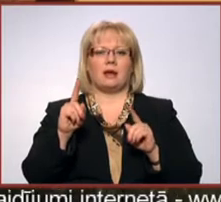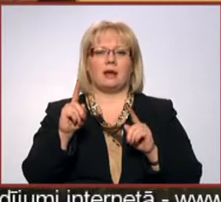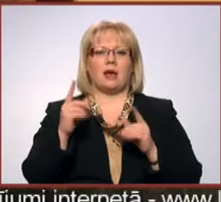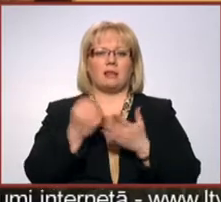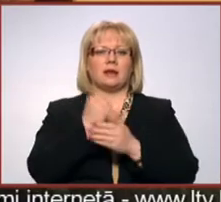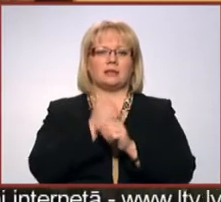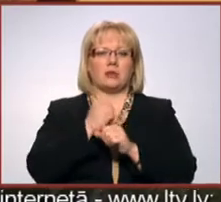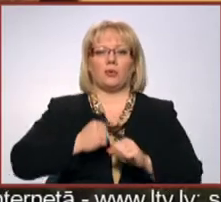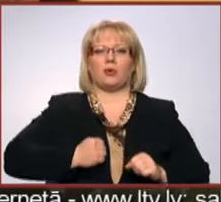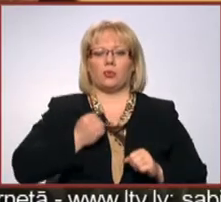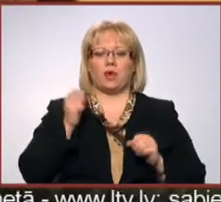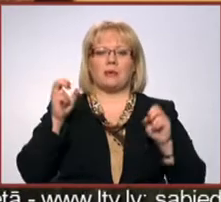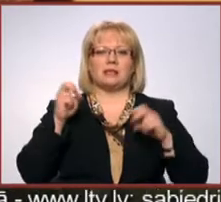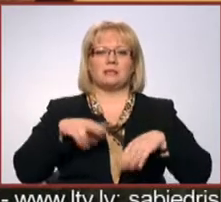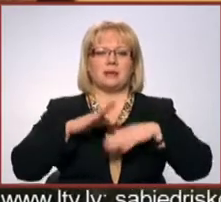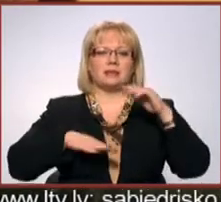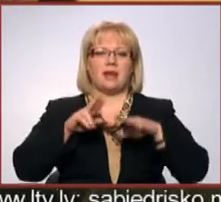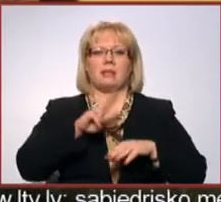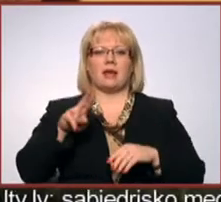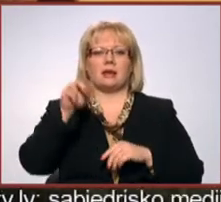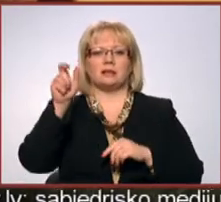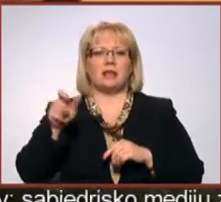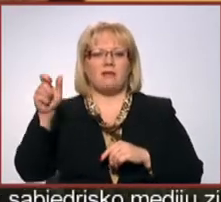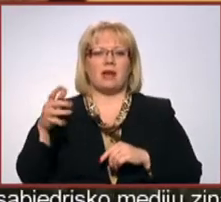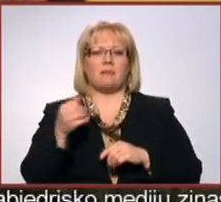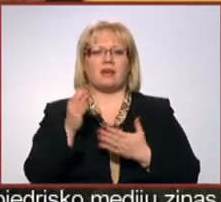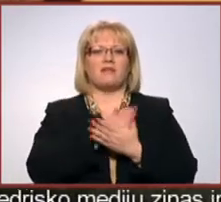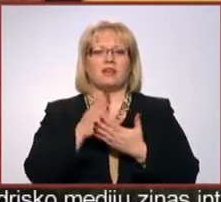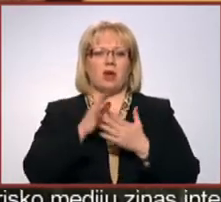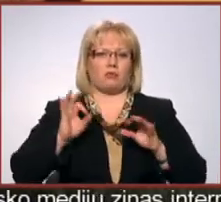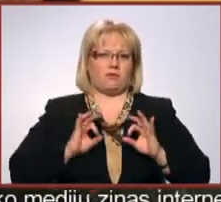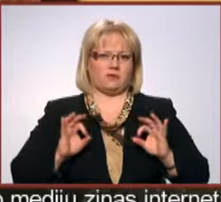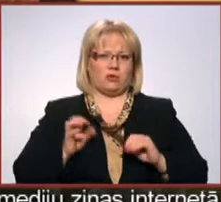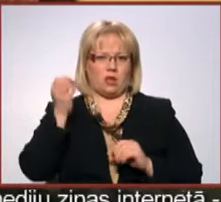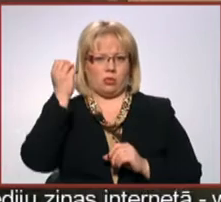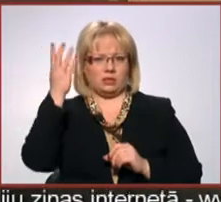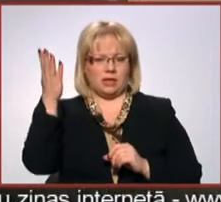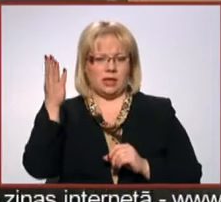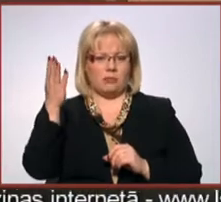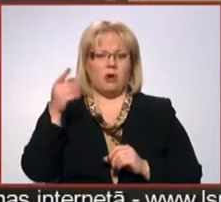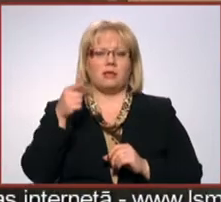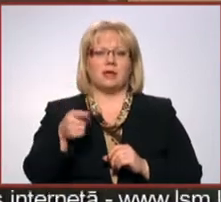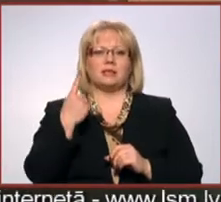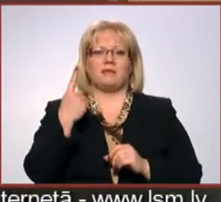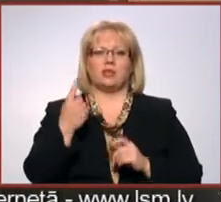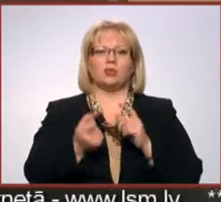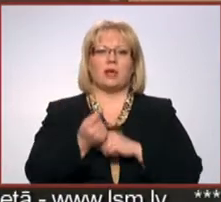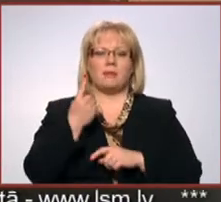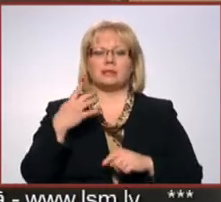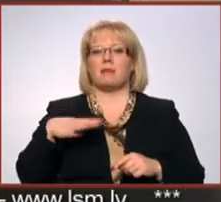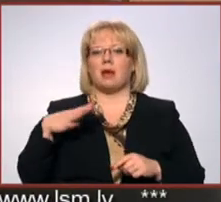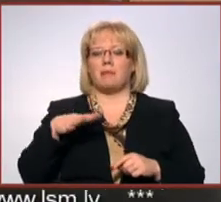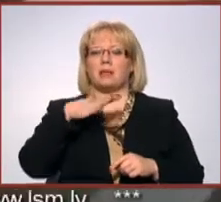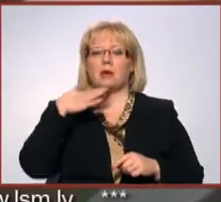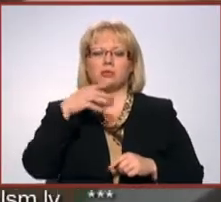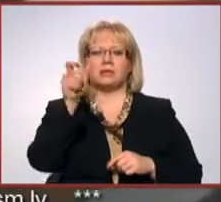grūtāk pēc specialitātas nekā cilvēkiem ar vidējo profesionālo izglītību. Tas ir viens no iemesliem, kāpēc